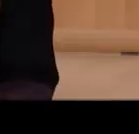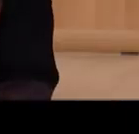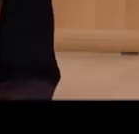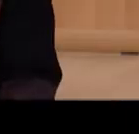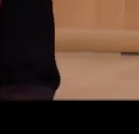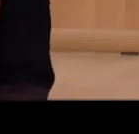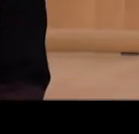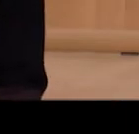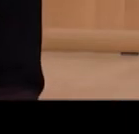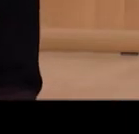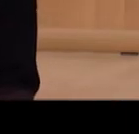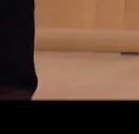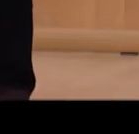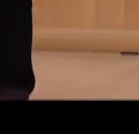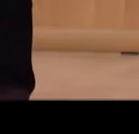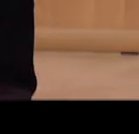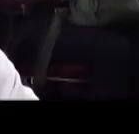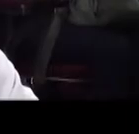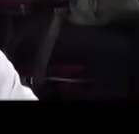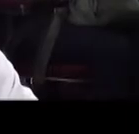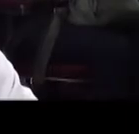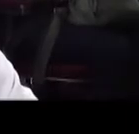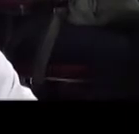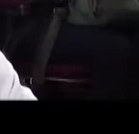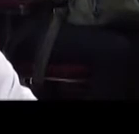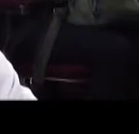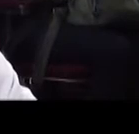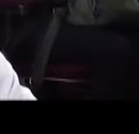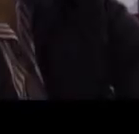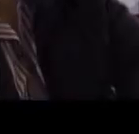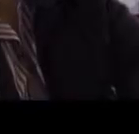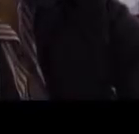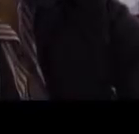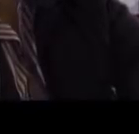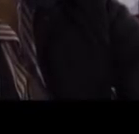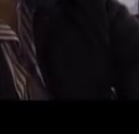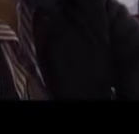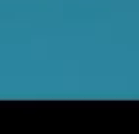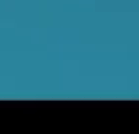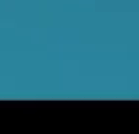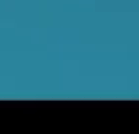Супрун у свою чергу звернулася до них з проханням активніше пропагувати серед пацієнтів профілактичні щеплення.